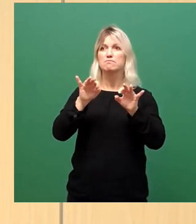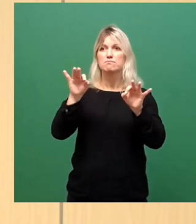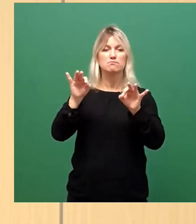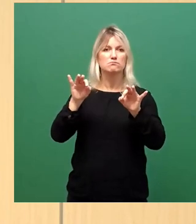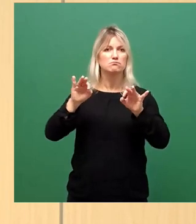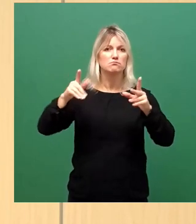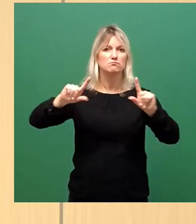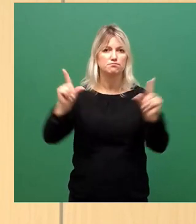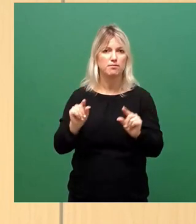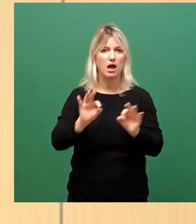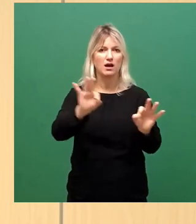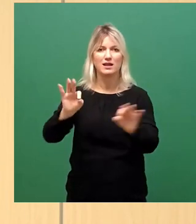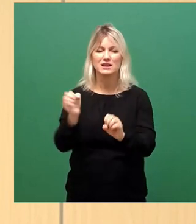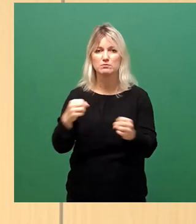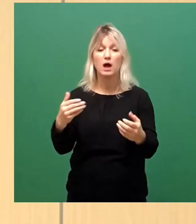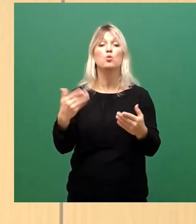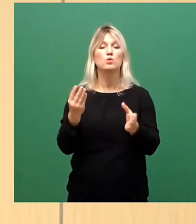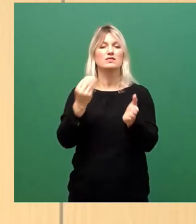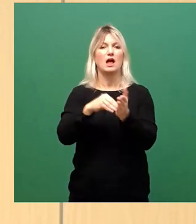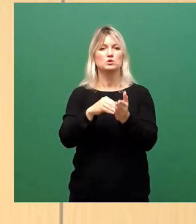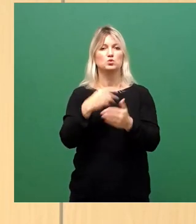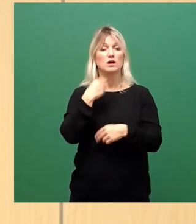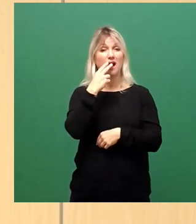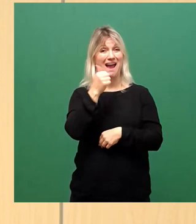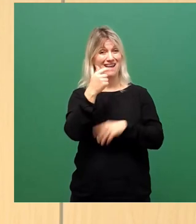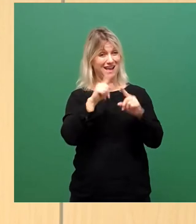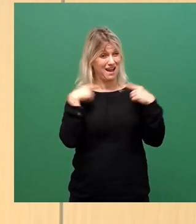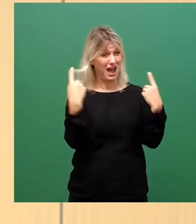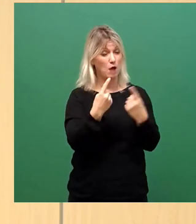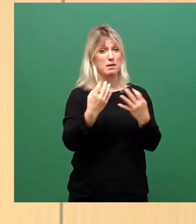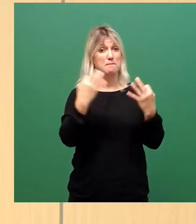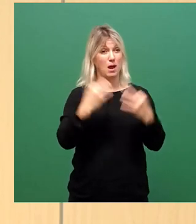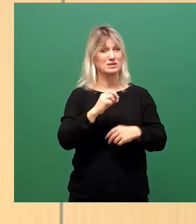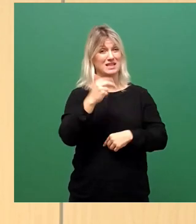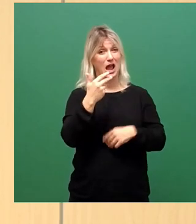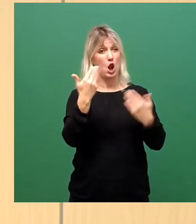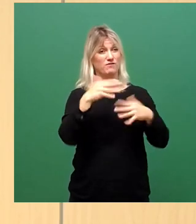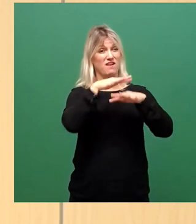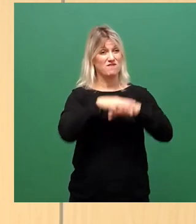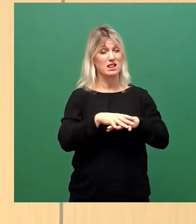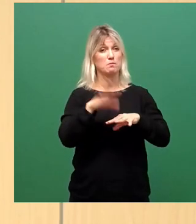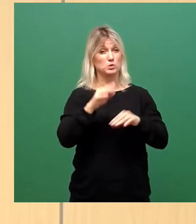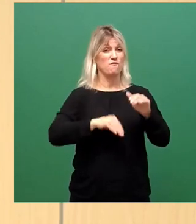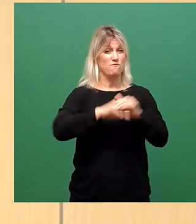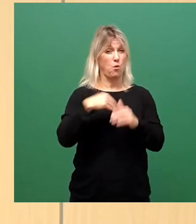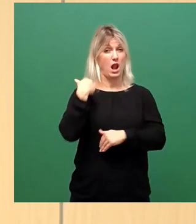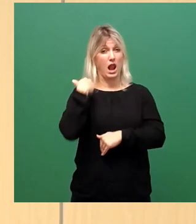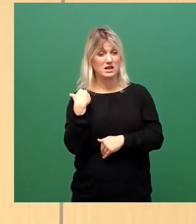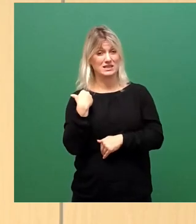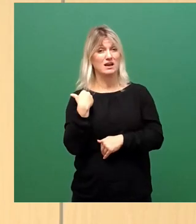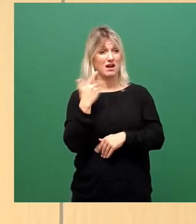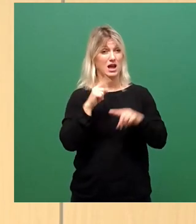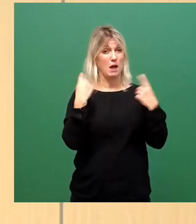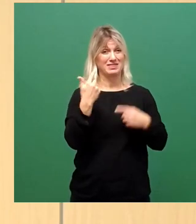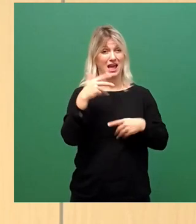worden, ich brauche bei Klassenraum drei Luftfilter und die müssen auf Volllast laufen und wenn Sie einen Luftfilter haben, der auf Volllast läuft und davon drei im Klassenraum, dann halten Sie keinen